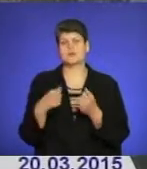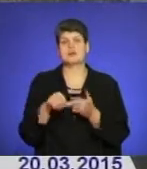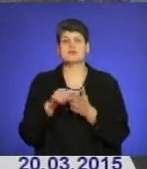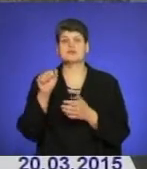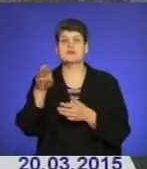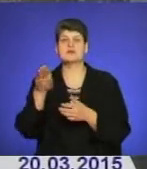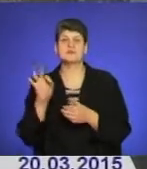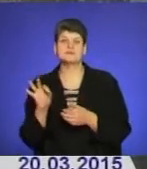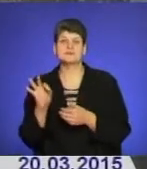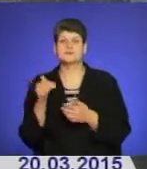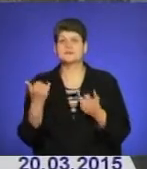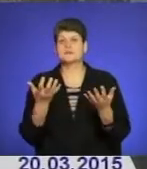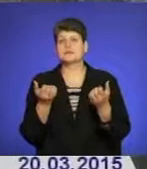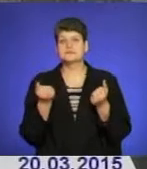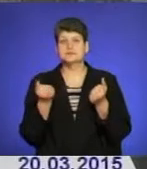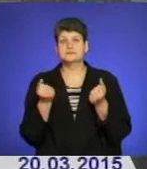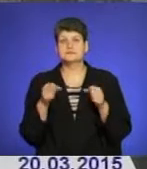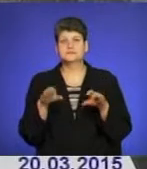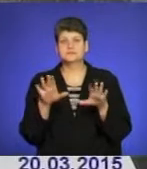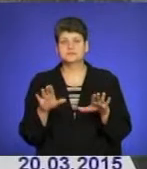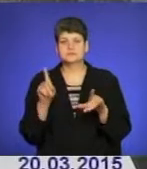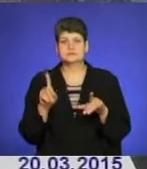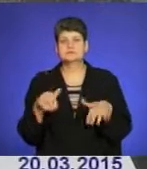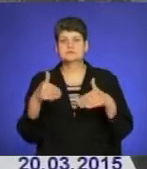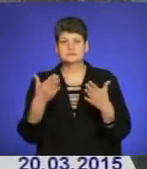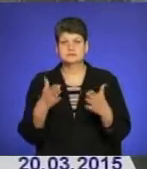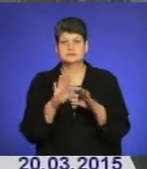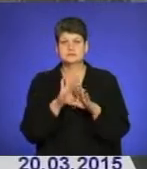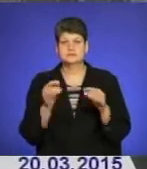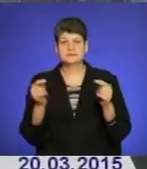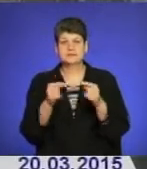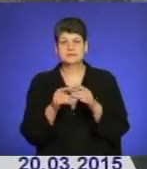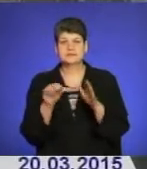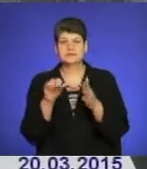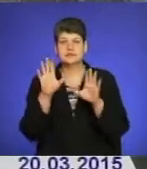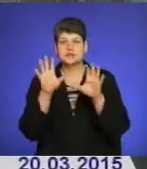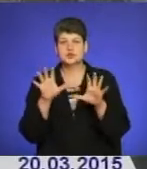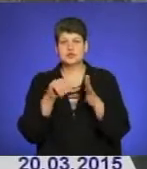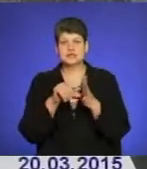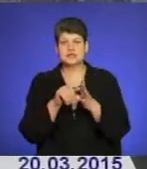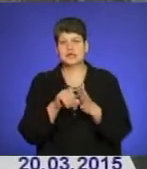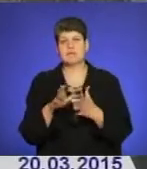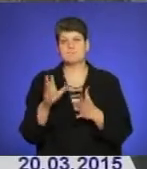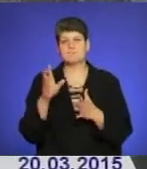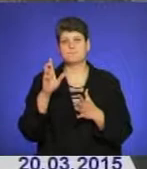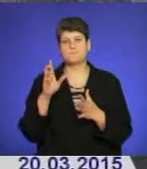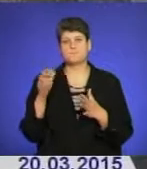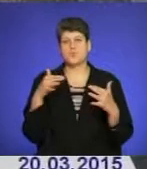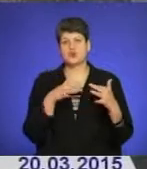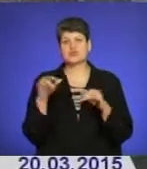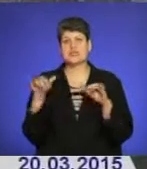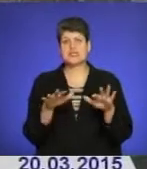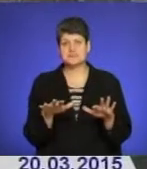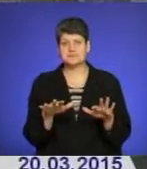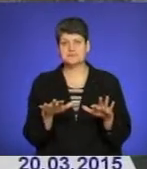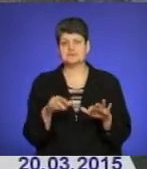антитерористичній операції і приймає рішення про встановлення або невстановлення статусу учасника бойових дій. Відповідно після цього цим